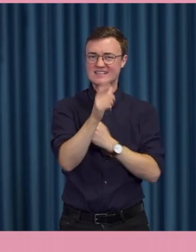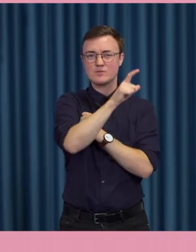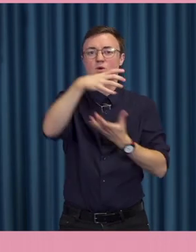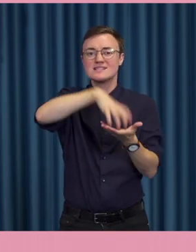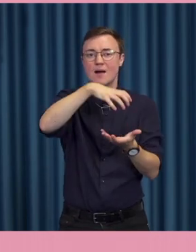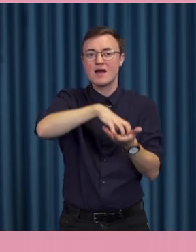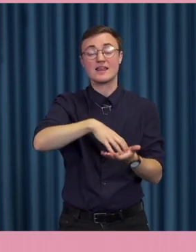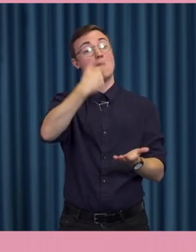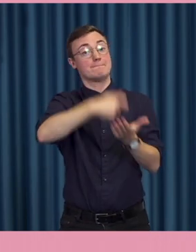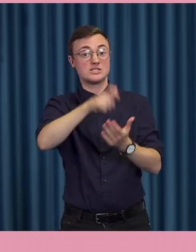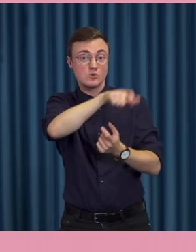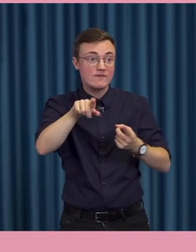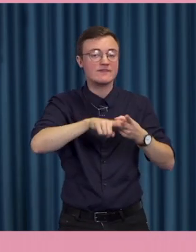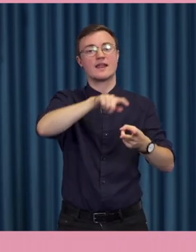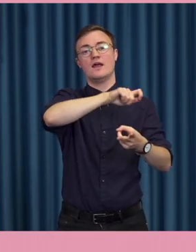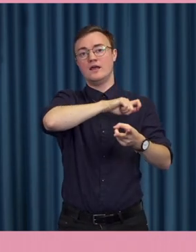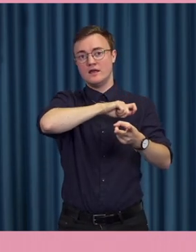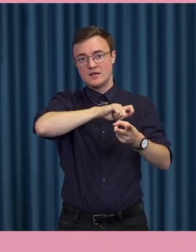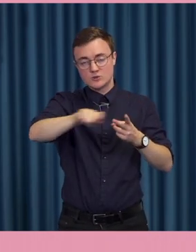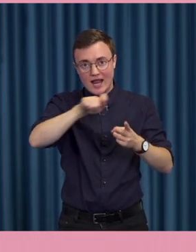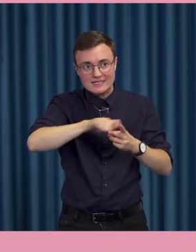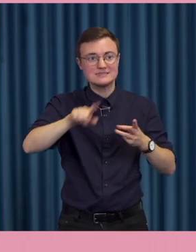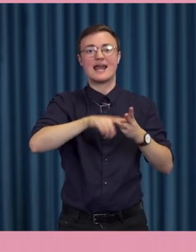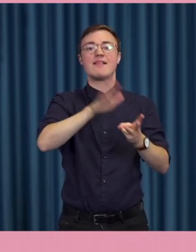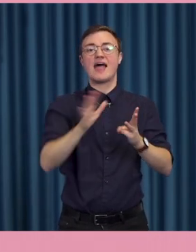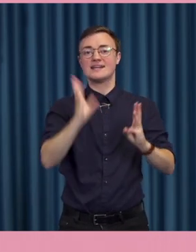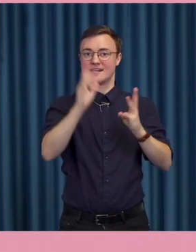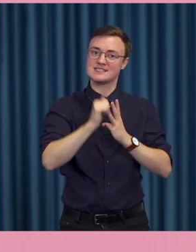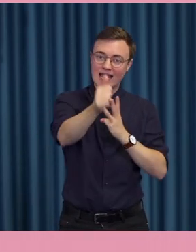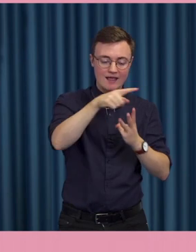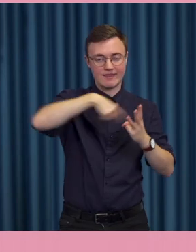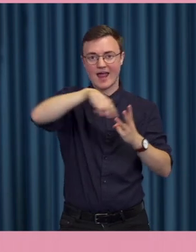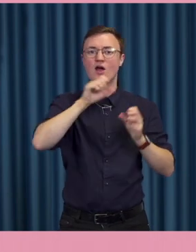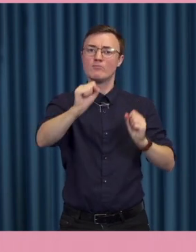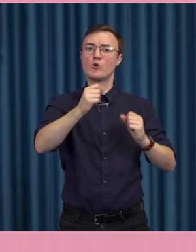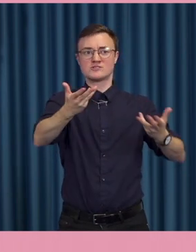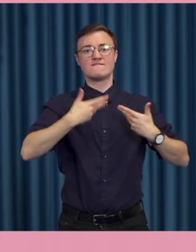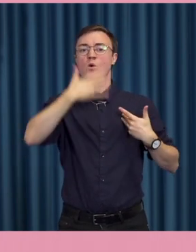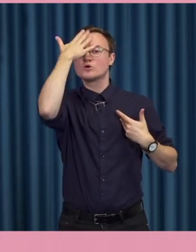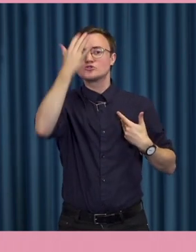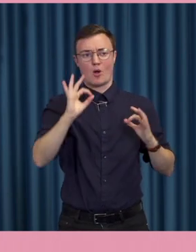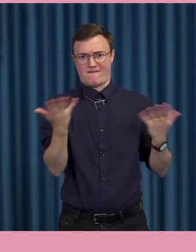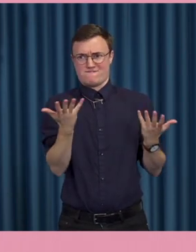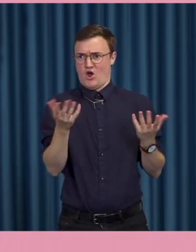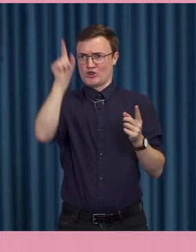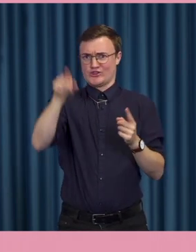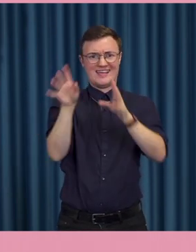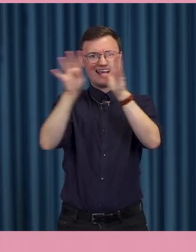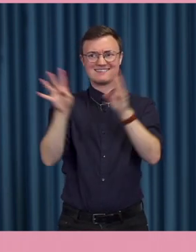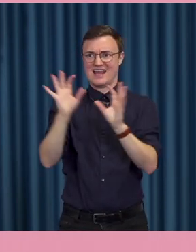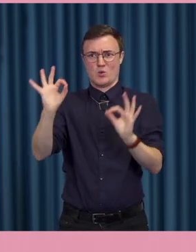beslutsfattare, näringslivsledare. De måste få en ökad kunskap om vad är detta? Hur fungerar